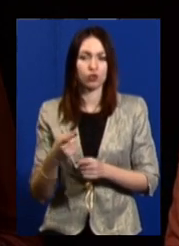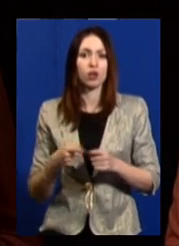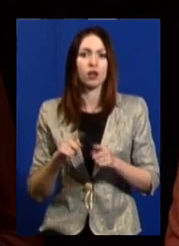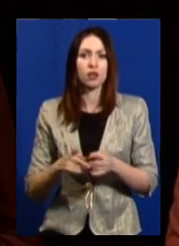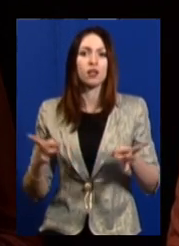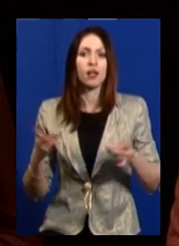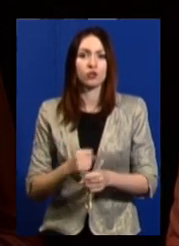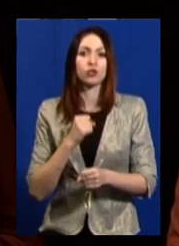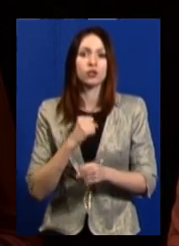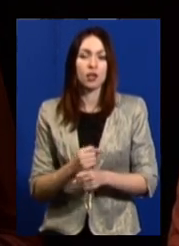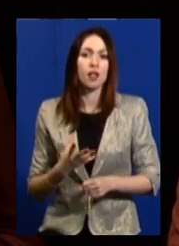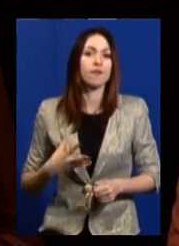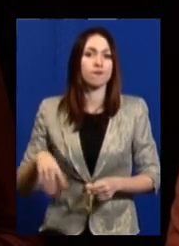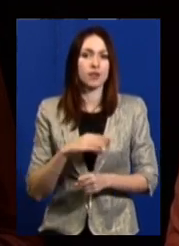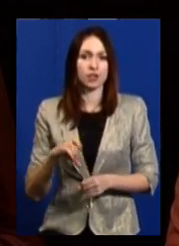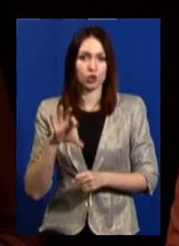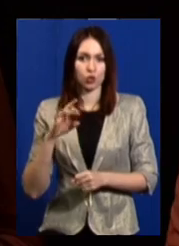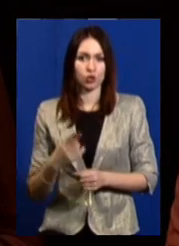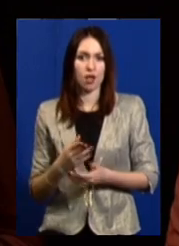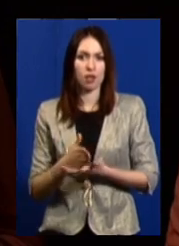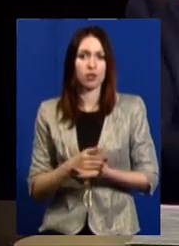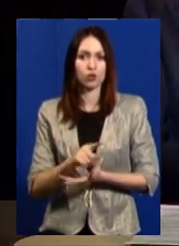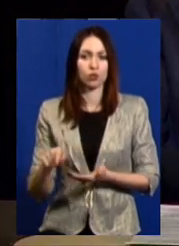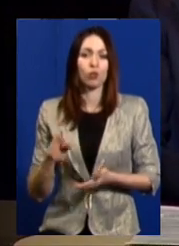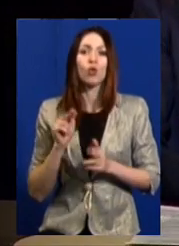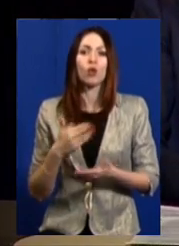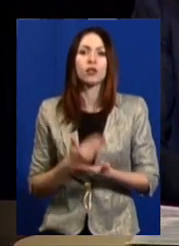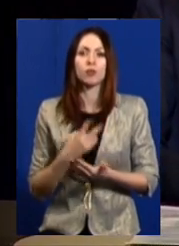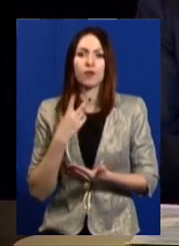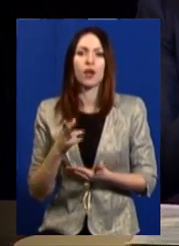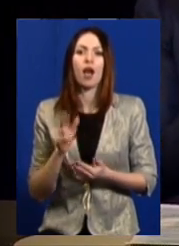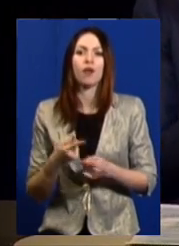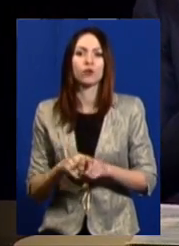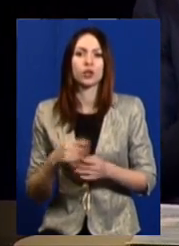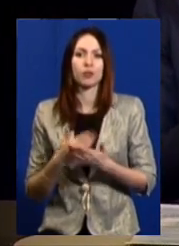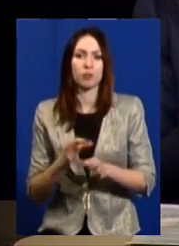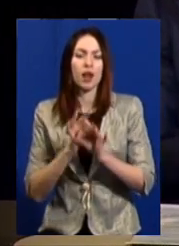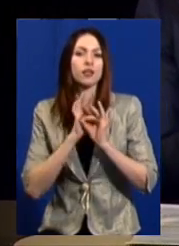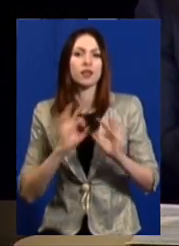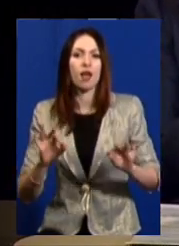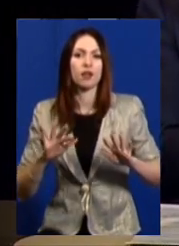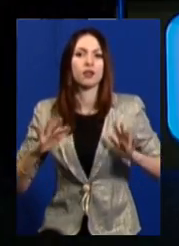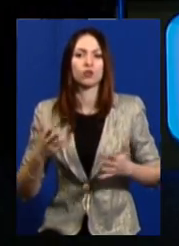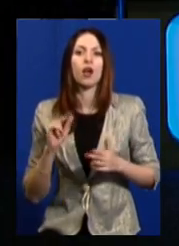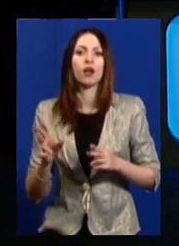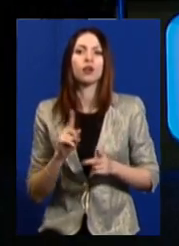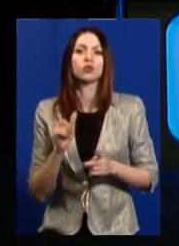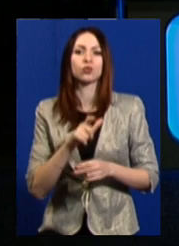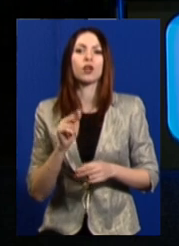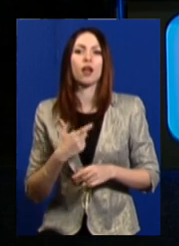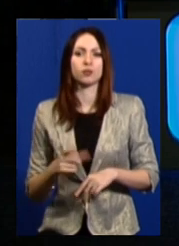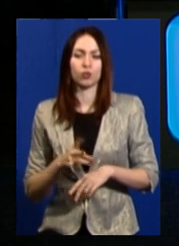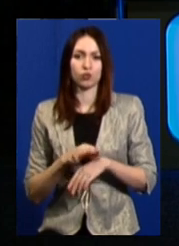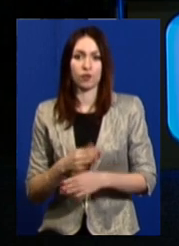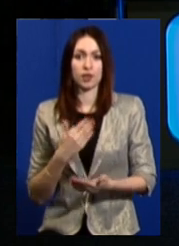повинні робити усі соціальні партнери. Як це має виглядати ідеально? От в ідеалі. Якщо ми зараз з